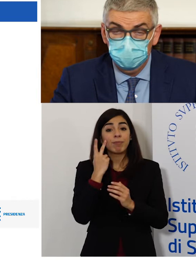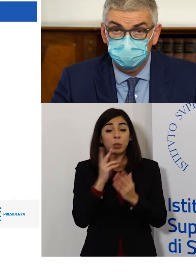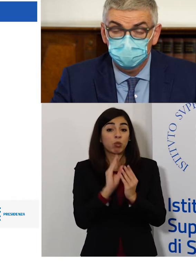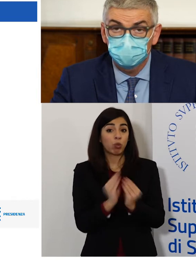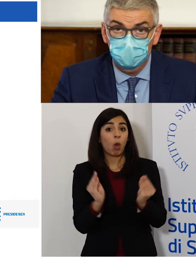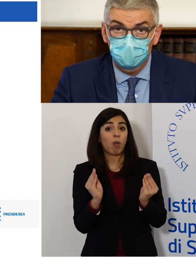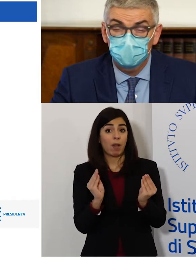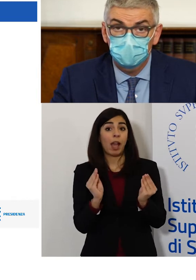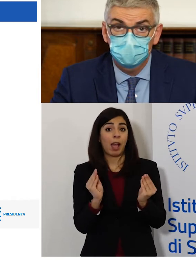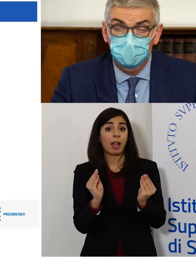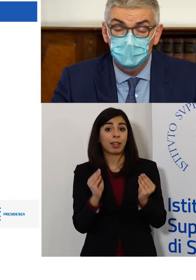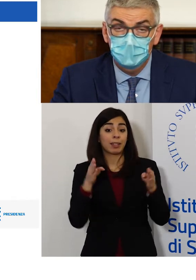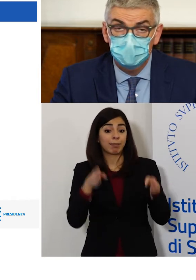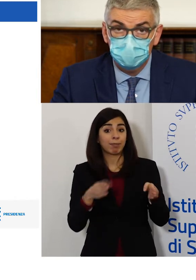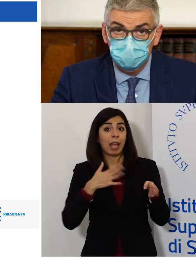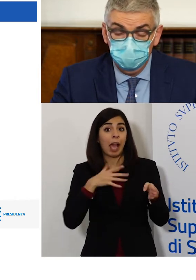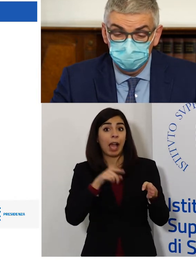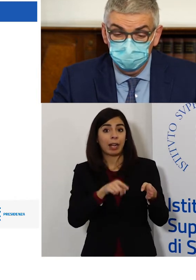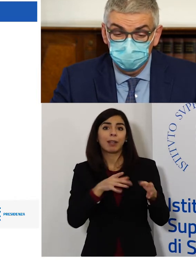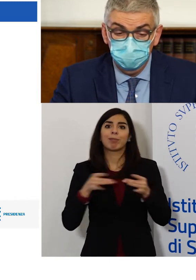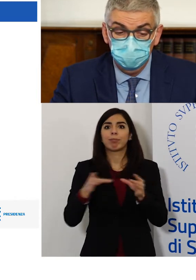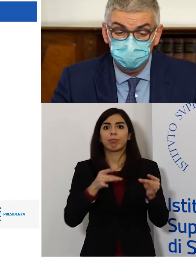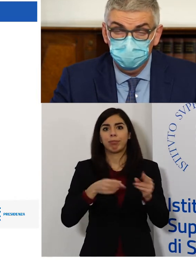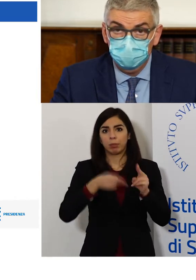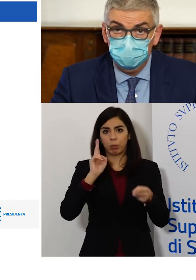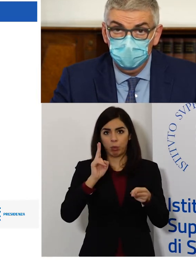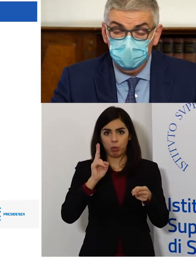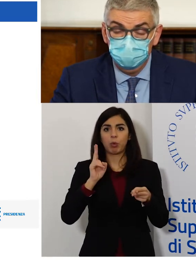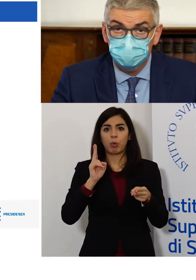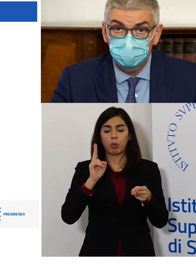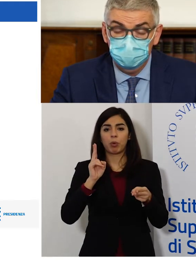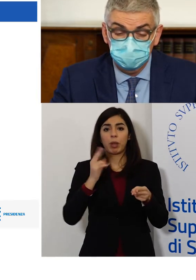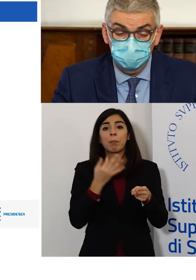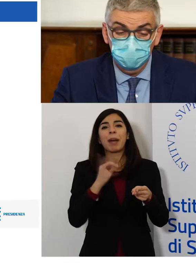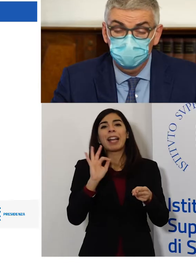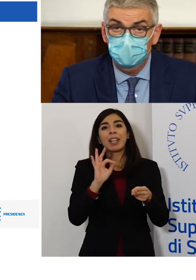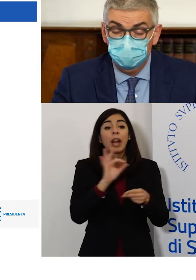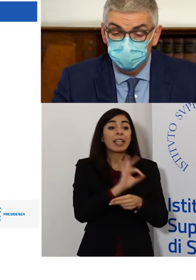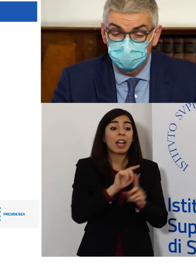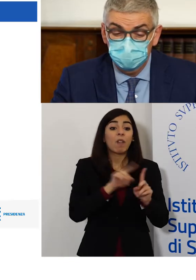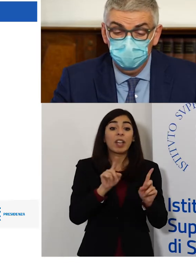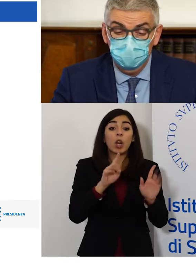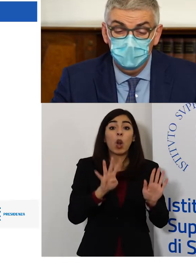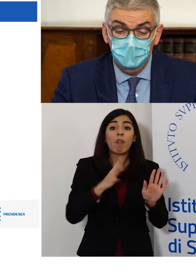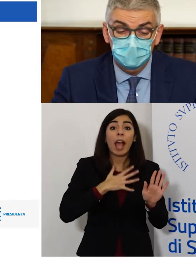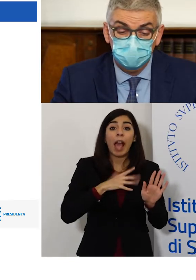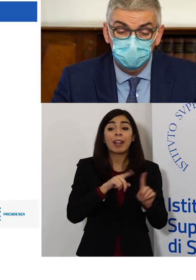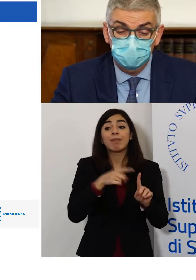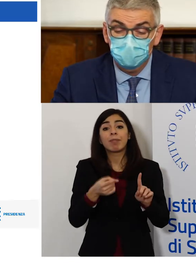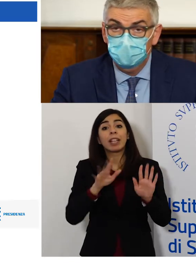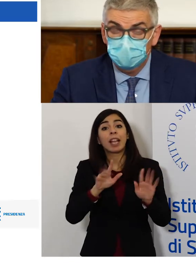di età più giovani si confermano quelle dove circola maggiormente il virus, in particolare le fasce di età 0-9, 10-19,